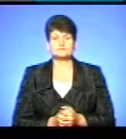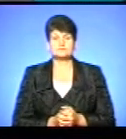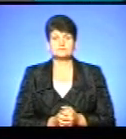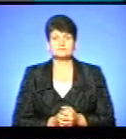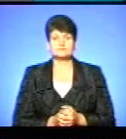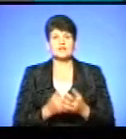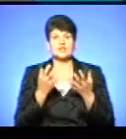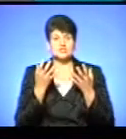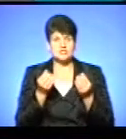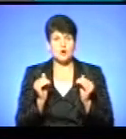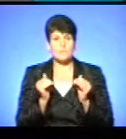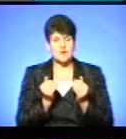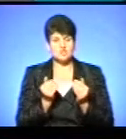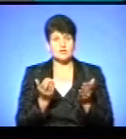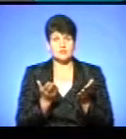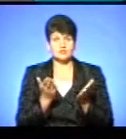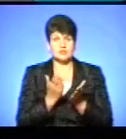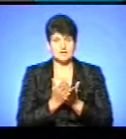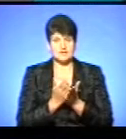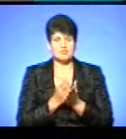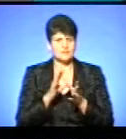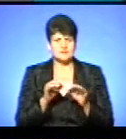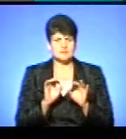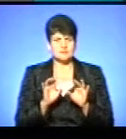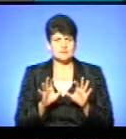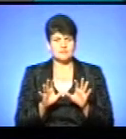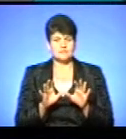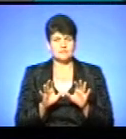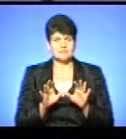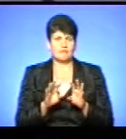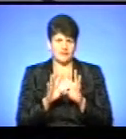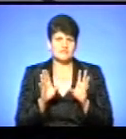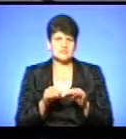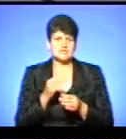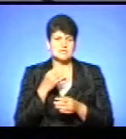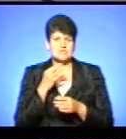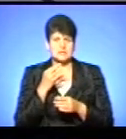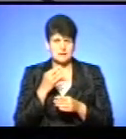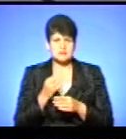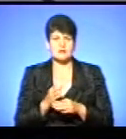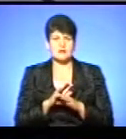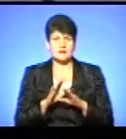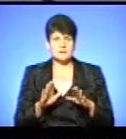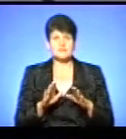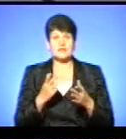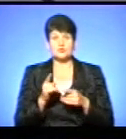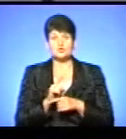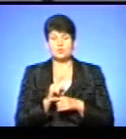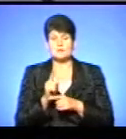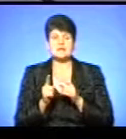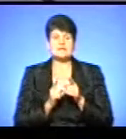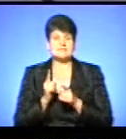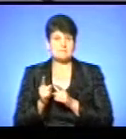Ще якісь обмеження, будь ласка? Чи ви вже всі сказали? Ну, в принципі, ми всі сказали. І якщо ця норма зміниться